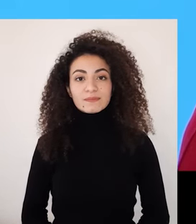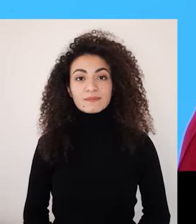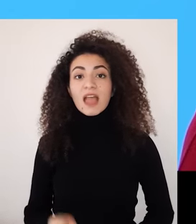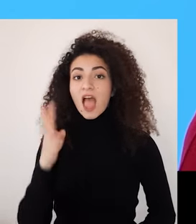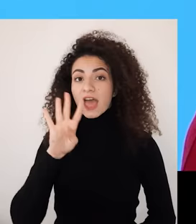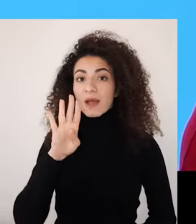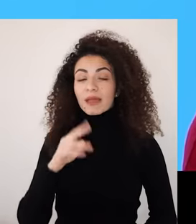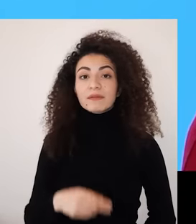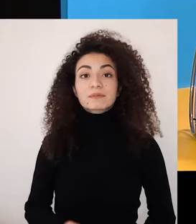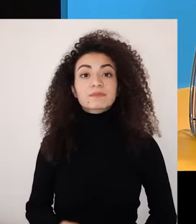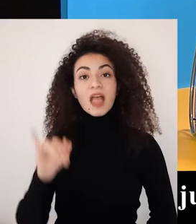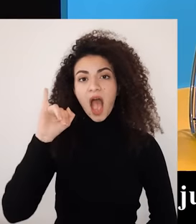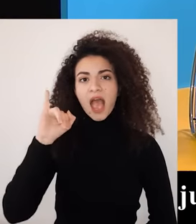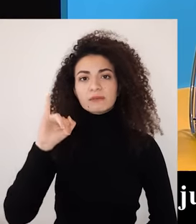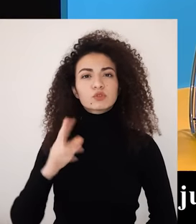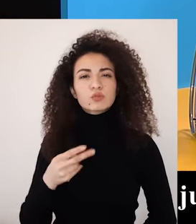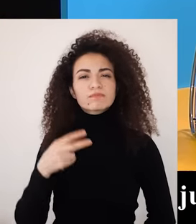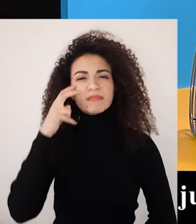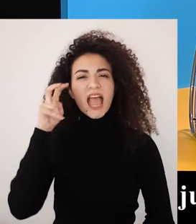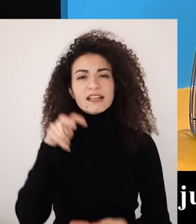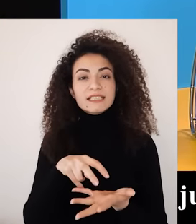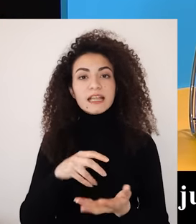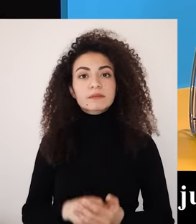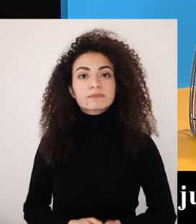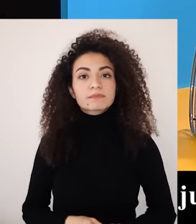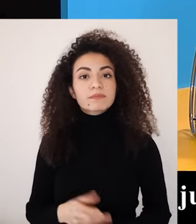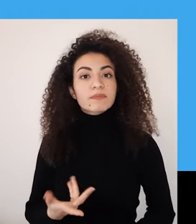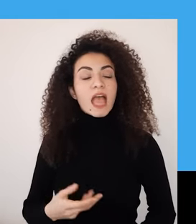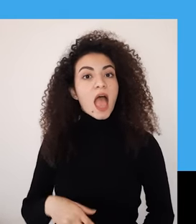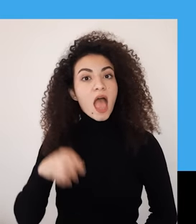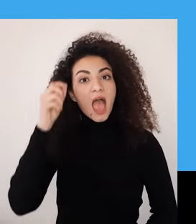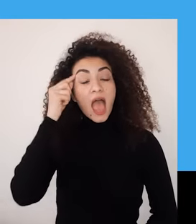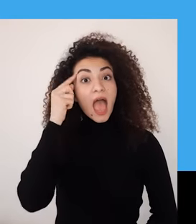جماعة افتراضية من انتمل إلى مثل الأشخاص اللي عم بيتابعوا هالموك معنا